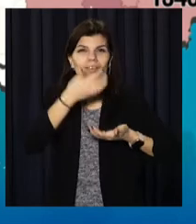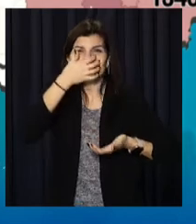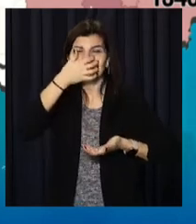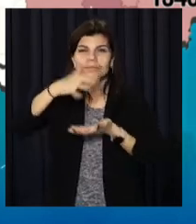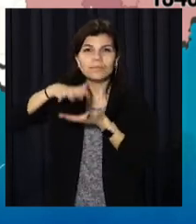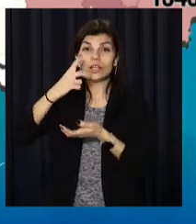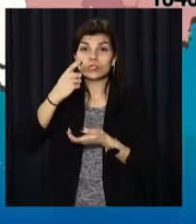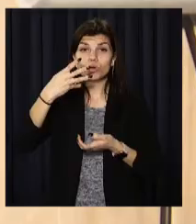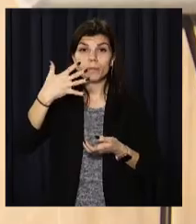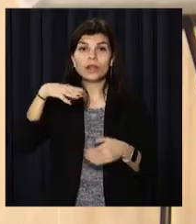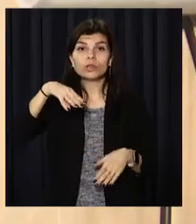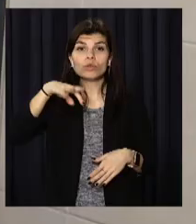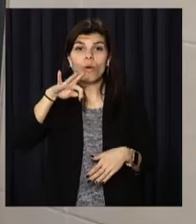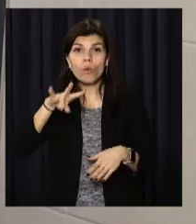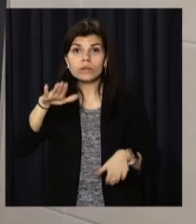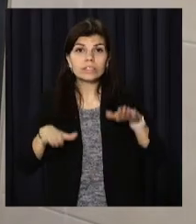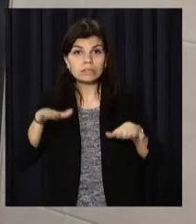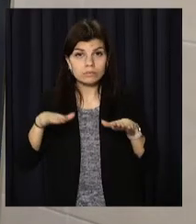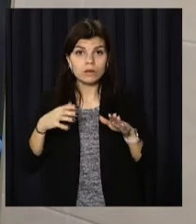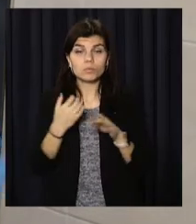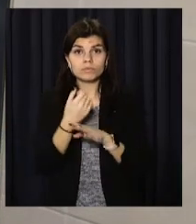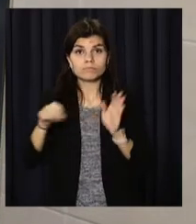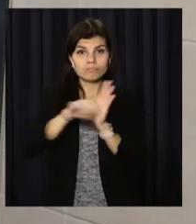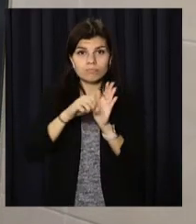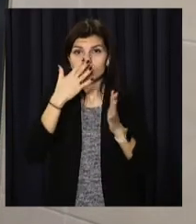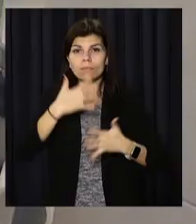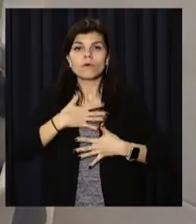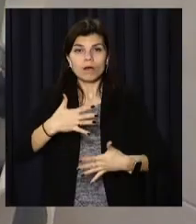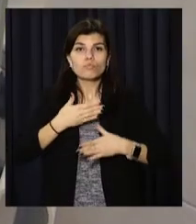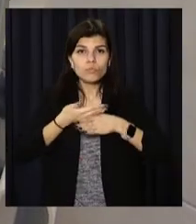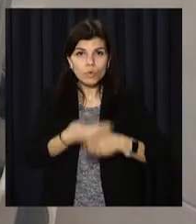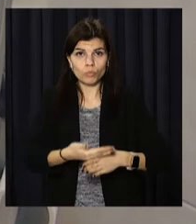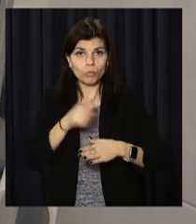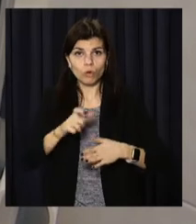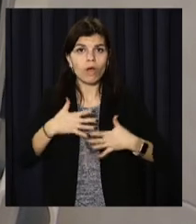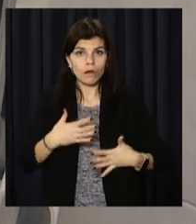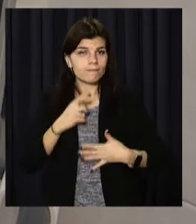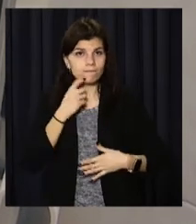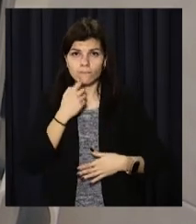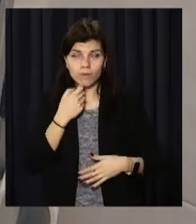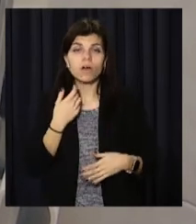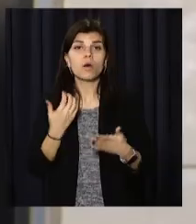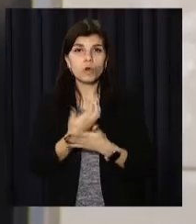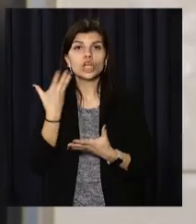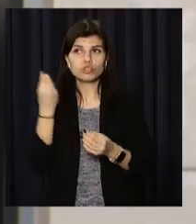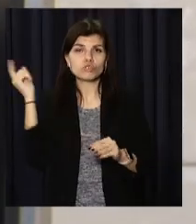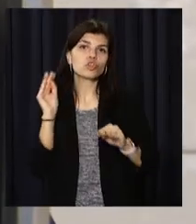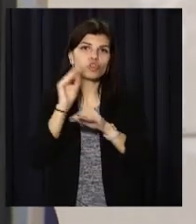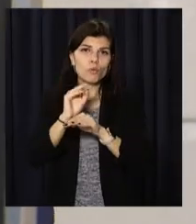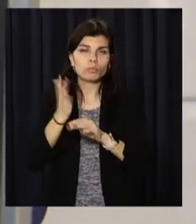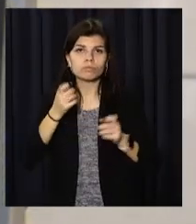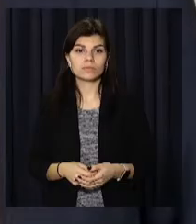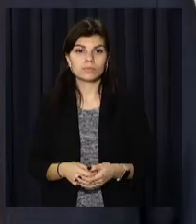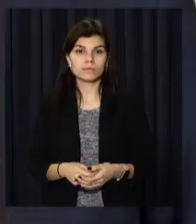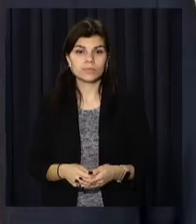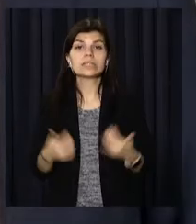місяців регіони отримають понад 200 кисневих станцій, найбільше – 16 – відправлять до медзакладів Дніпропетровщини.